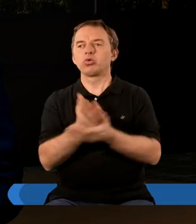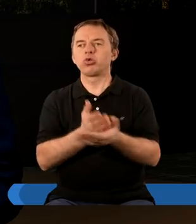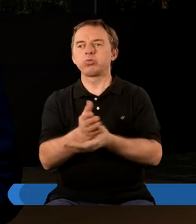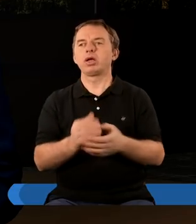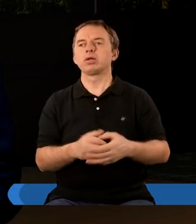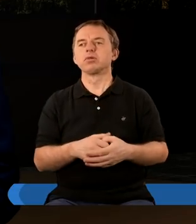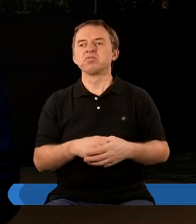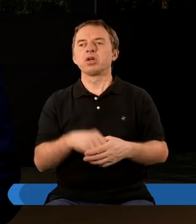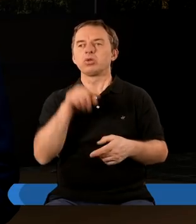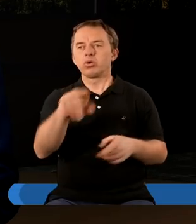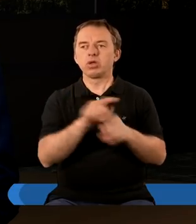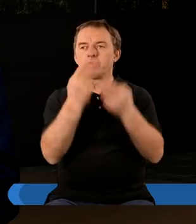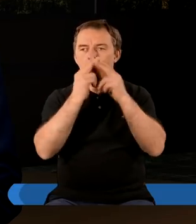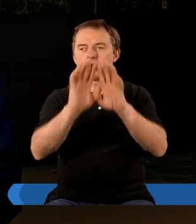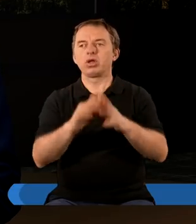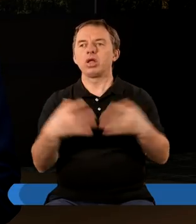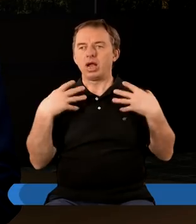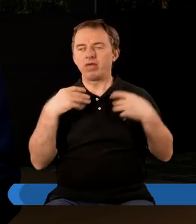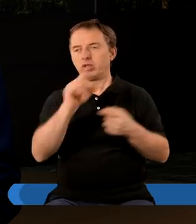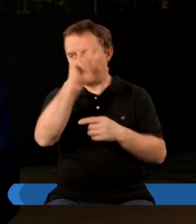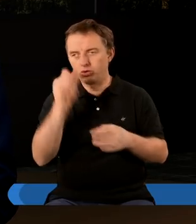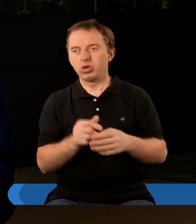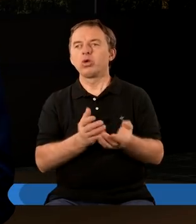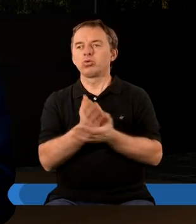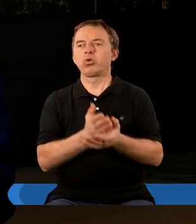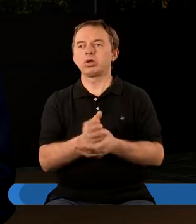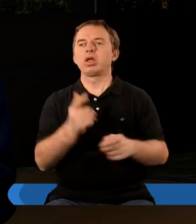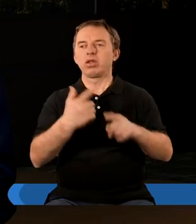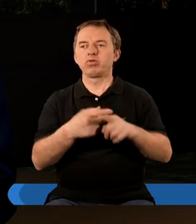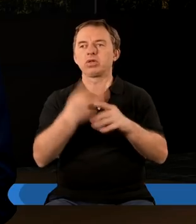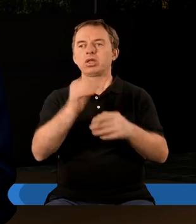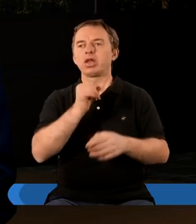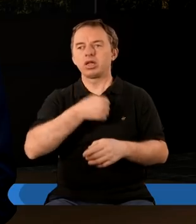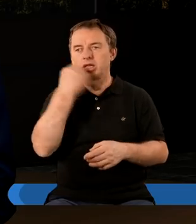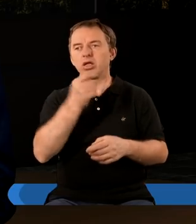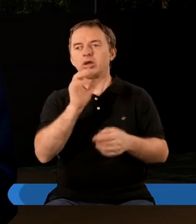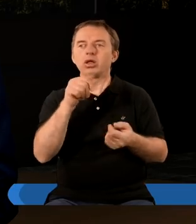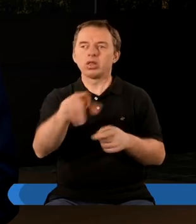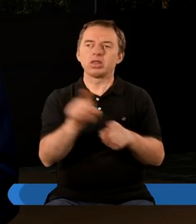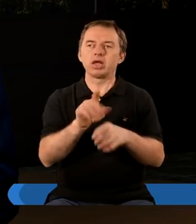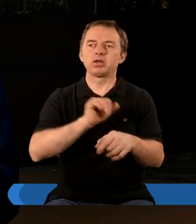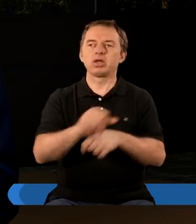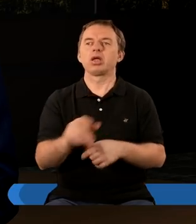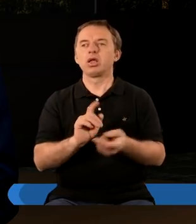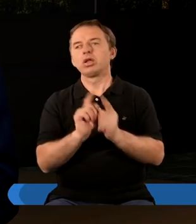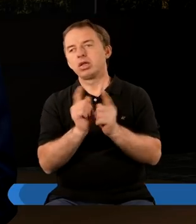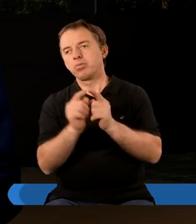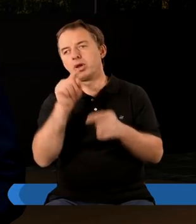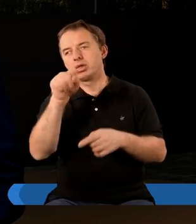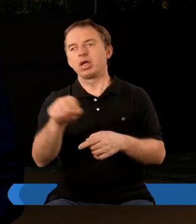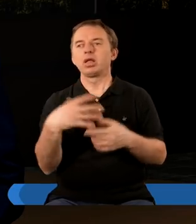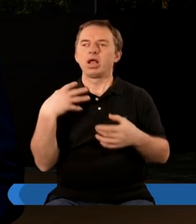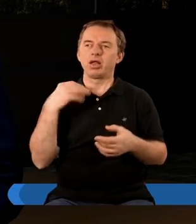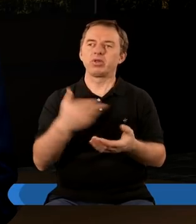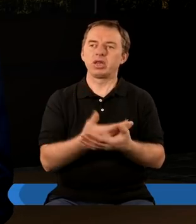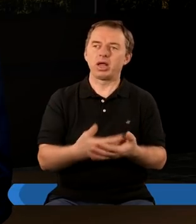służba. Czyli tutaj też jest pokazane, to lewici, to ludzie właśnie pełnią tę służbę. Tutaj też jest 24 starców. Być może to też jest właśnie symbol tego, tak